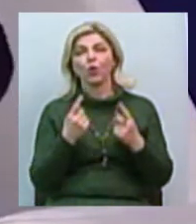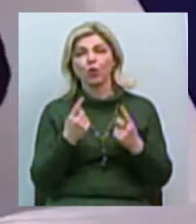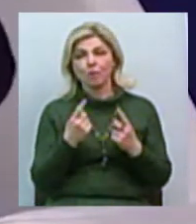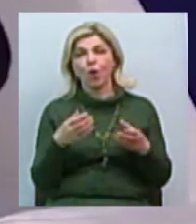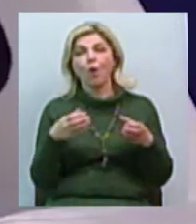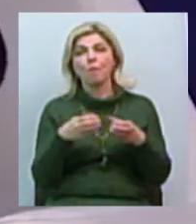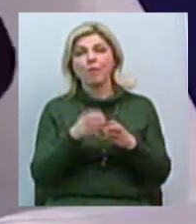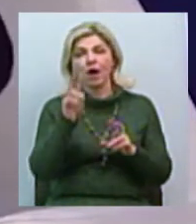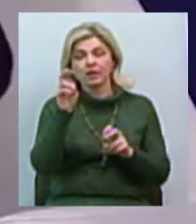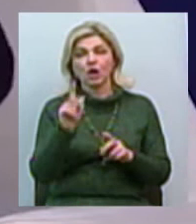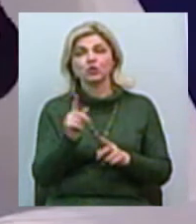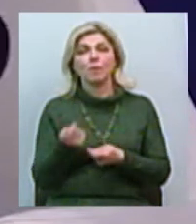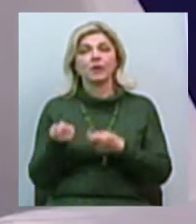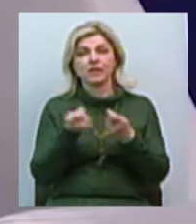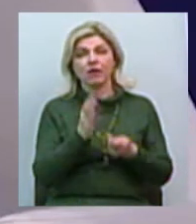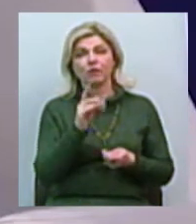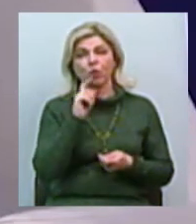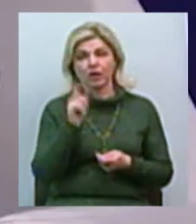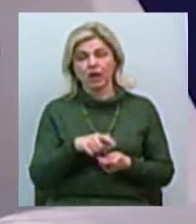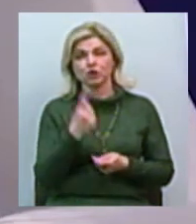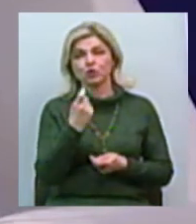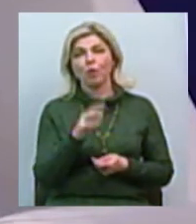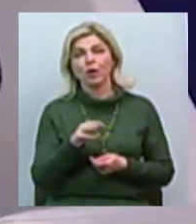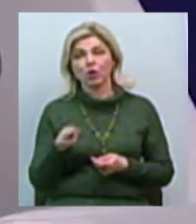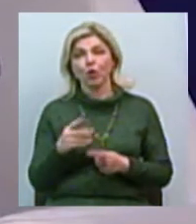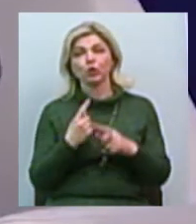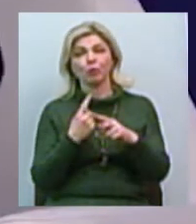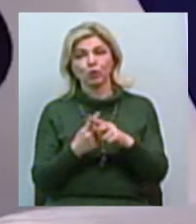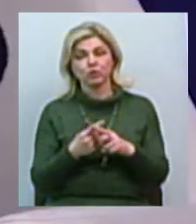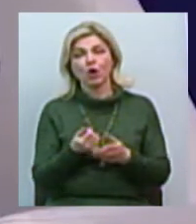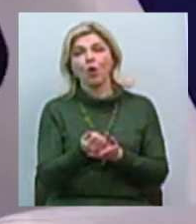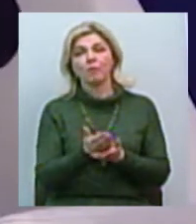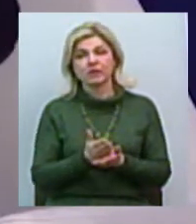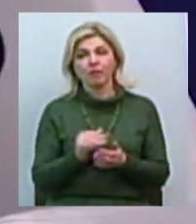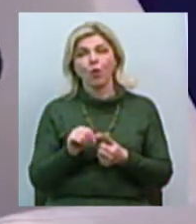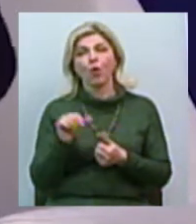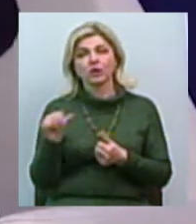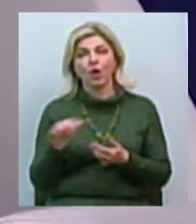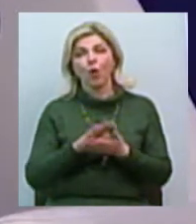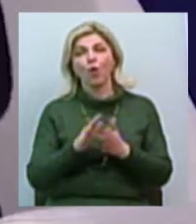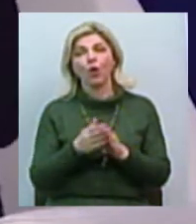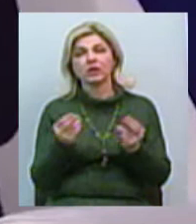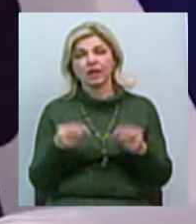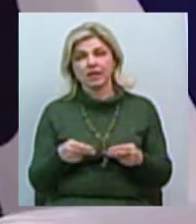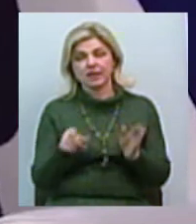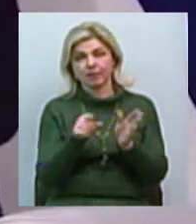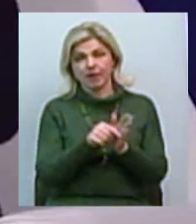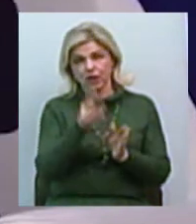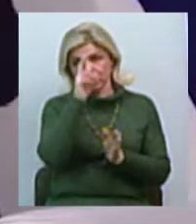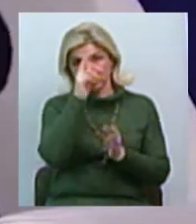Україну 100 мільйонів доларів плюс, ми забезпечимо окремий контракт з державою.